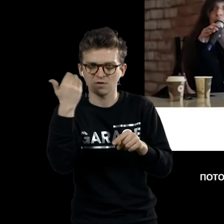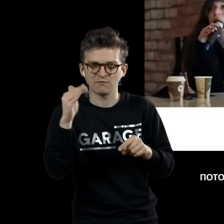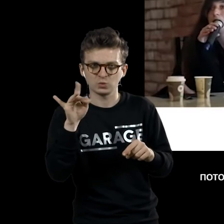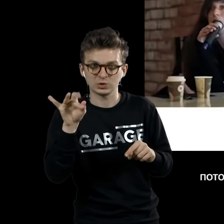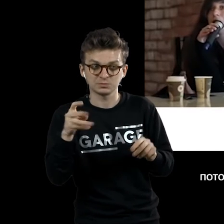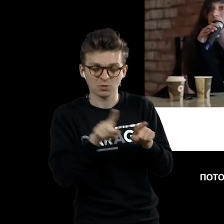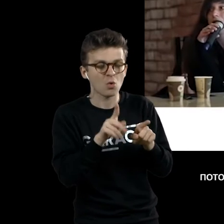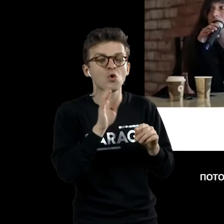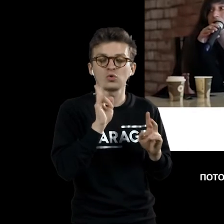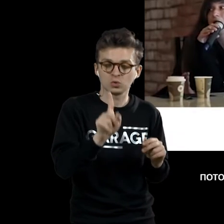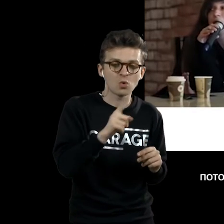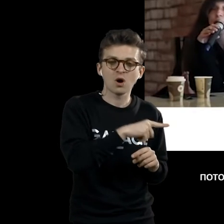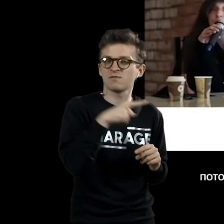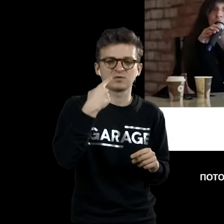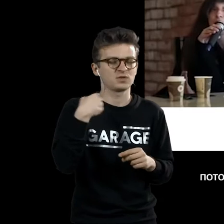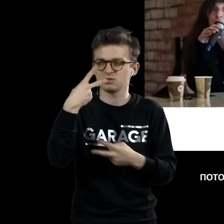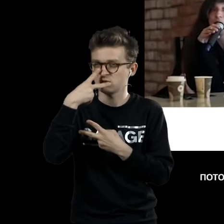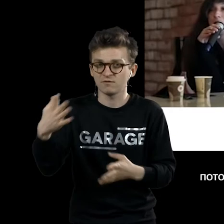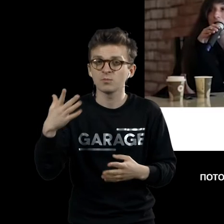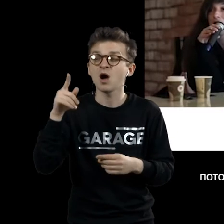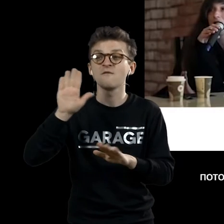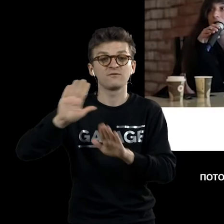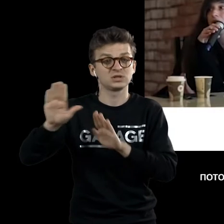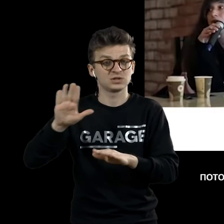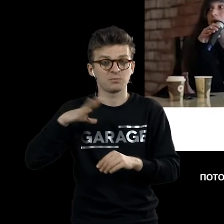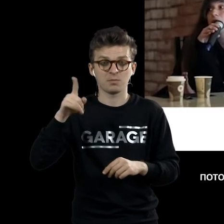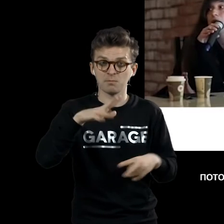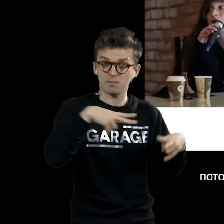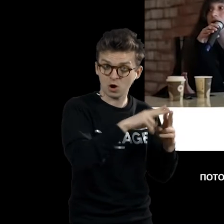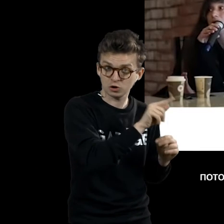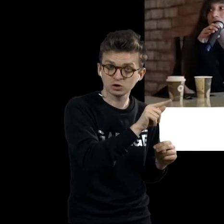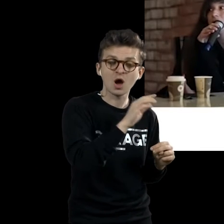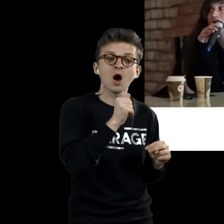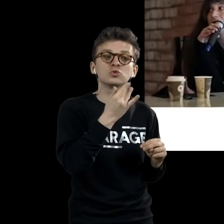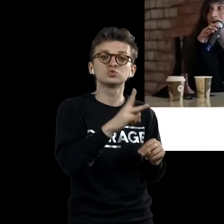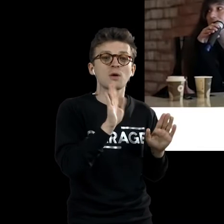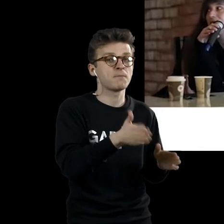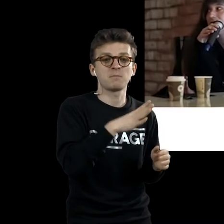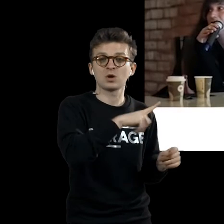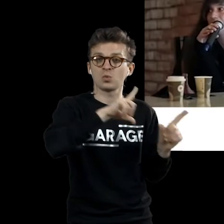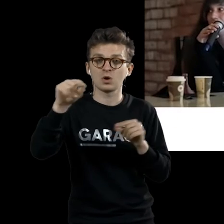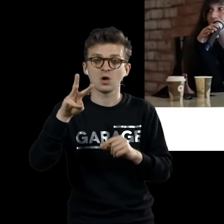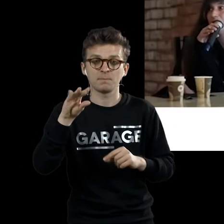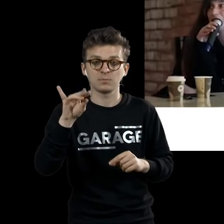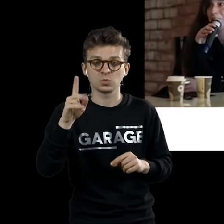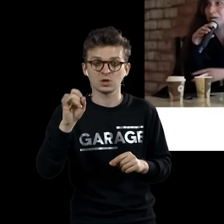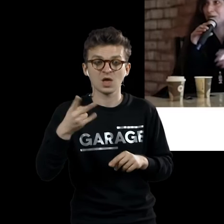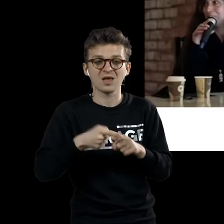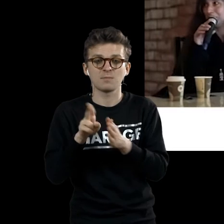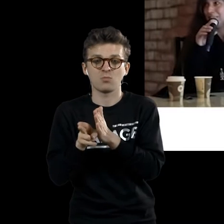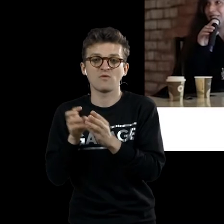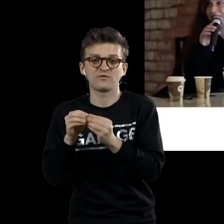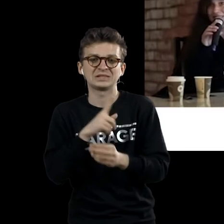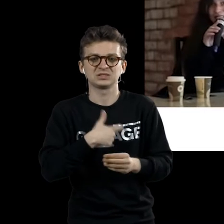Потому что в то время, как выставка итальянских футуристов проходила в Париже, он был в Мюнхене, куда он как раз и поехал на этом самом поезде, в